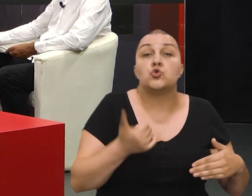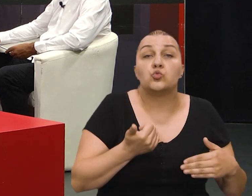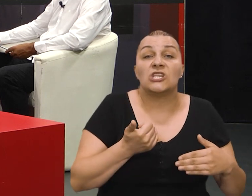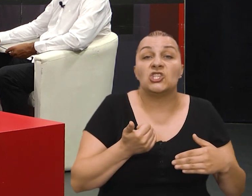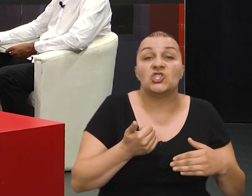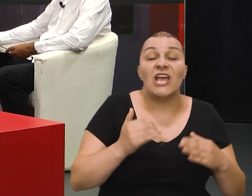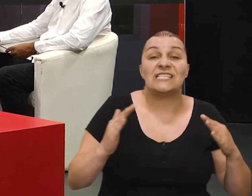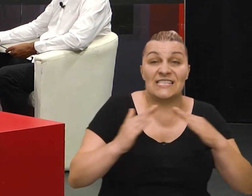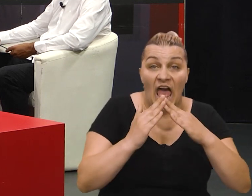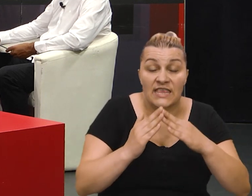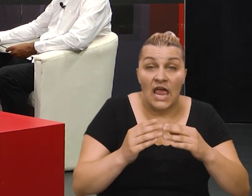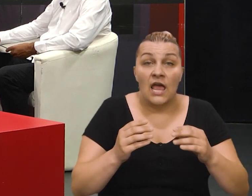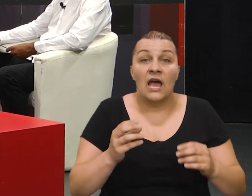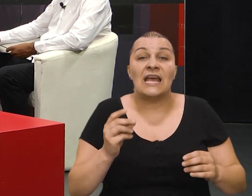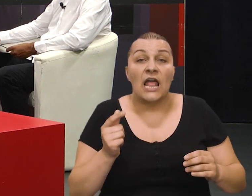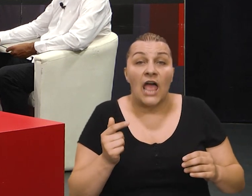će staje